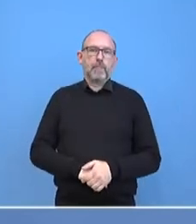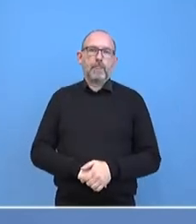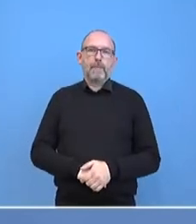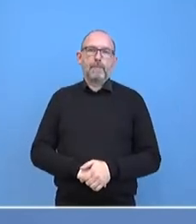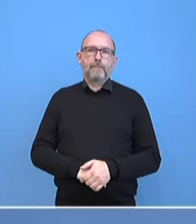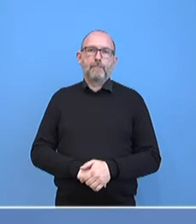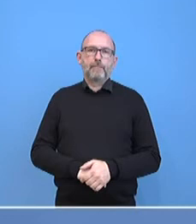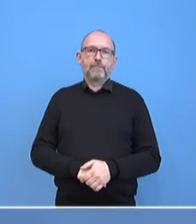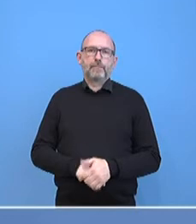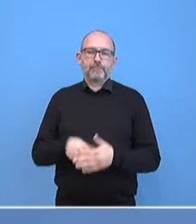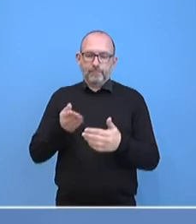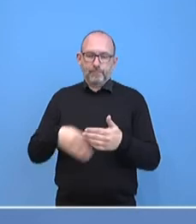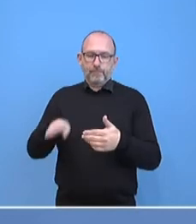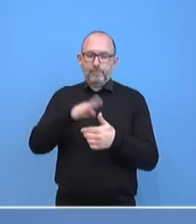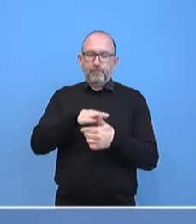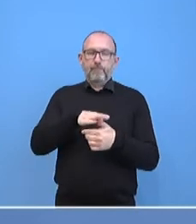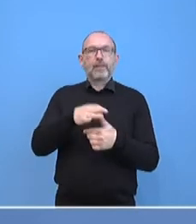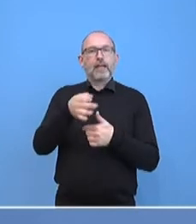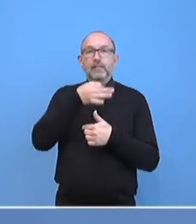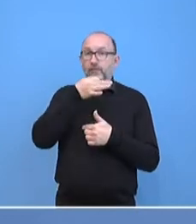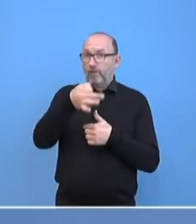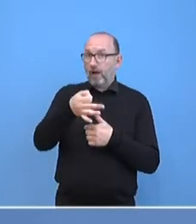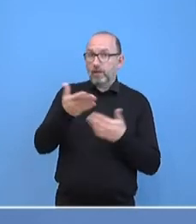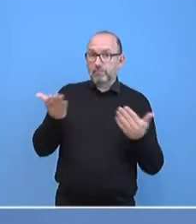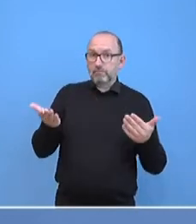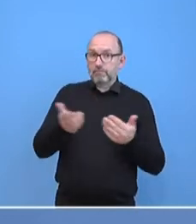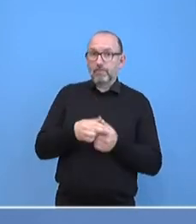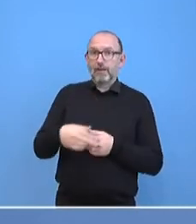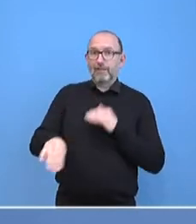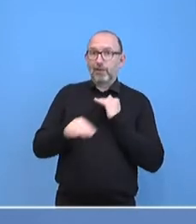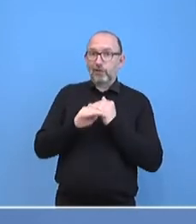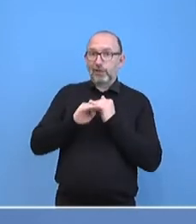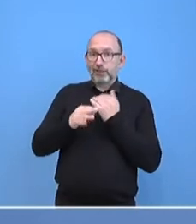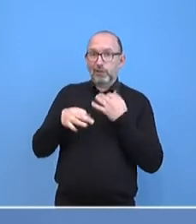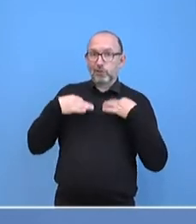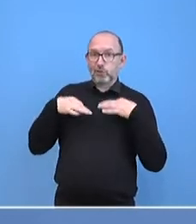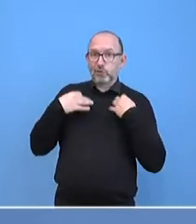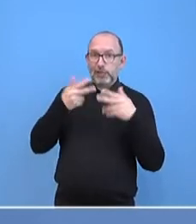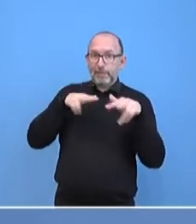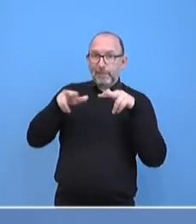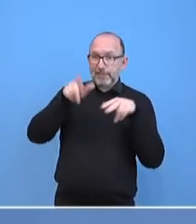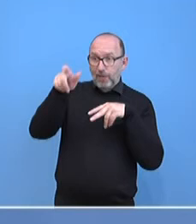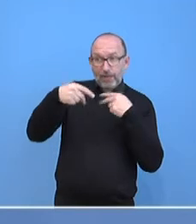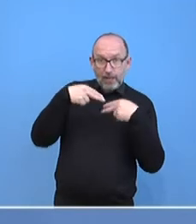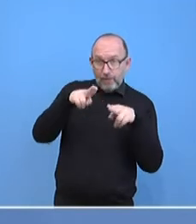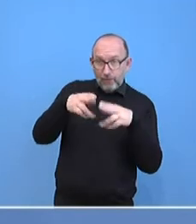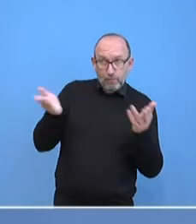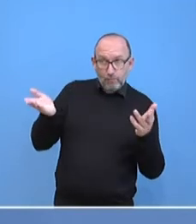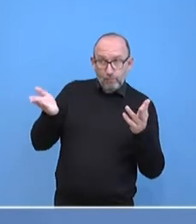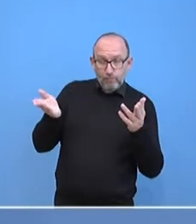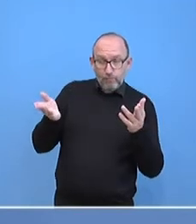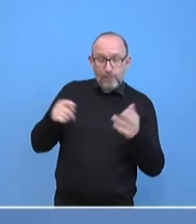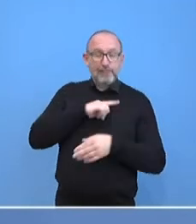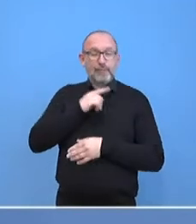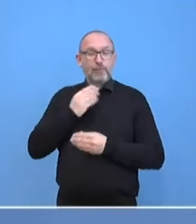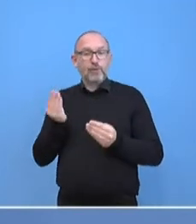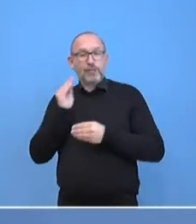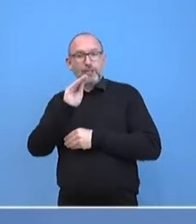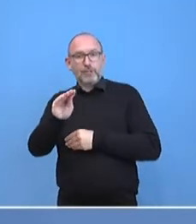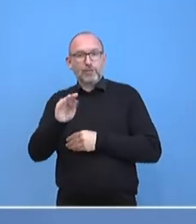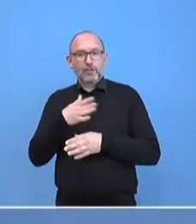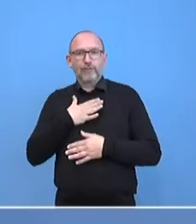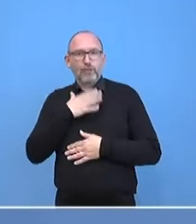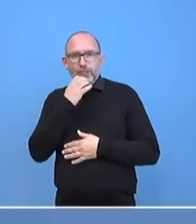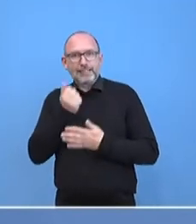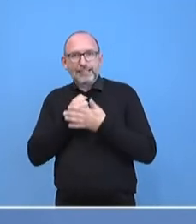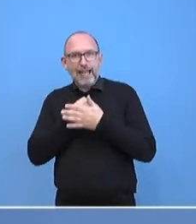Zu der ersten Frage möchte sich vielleicht der Kollege vom Gesundheitsministerium äußern. Ich will nur sagen, ich hoffe nicht, dass ich den Eindruck gegeben